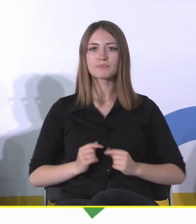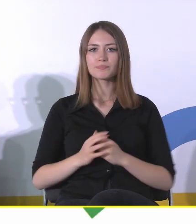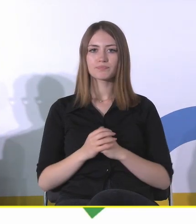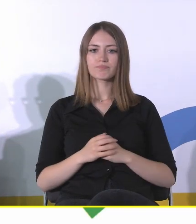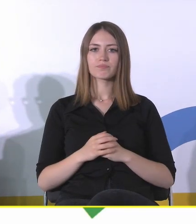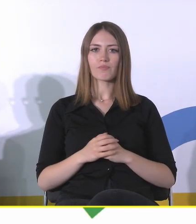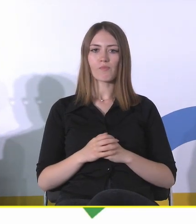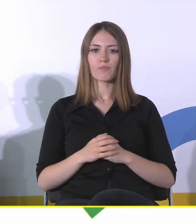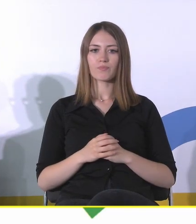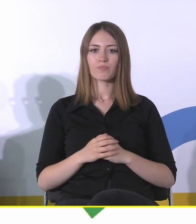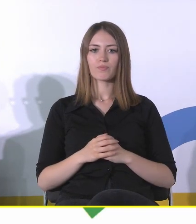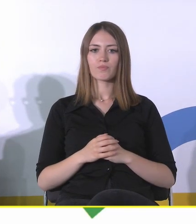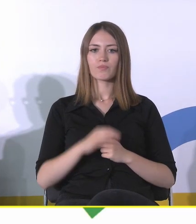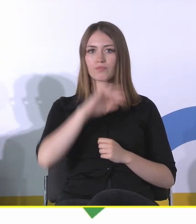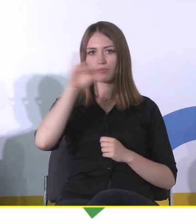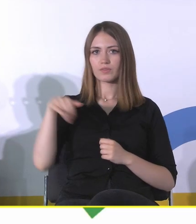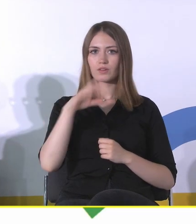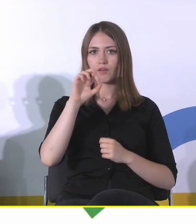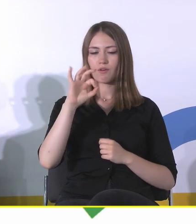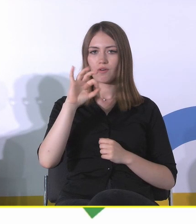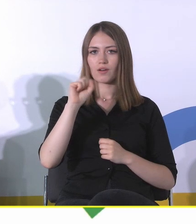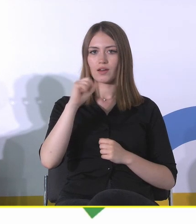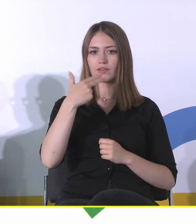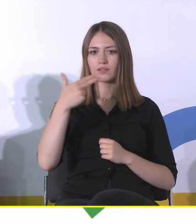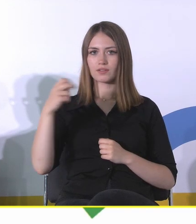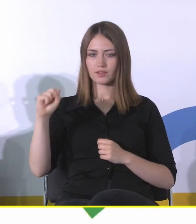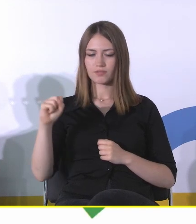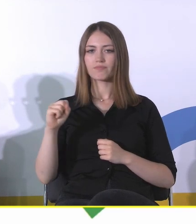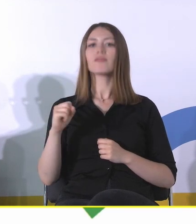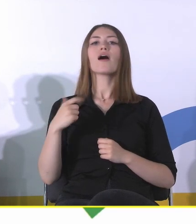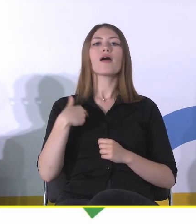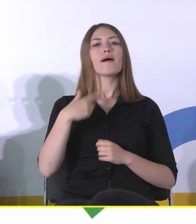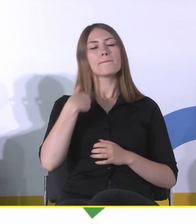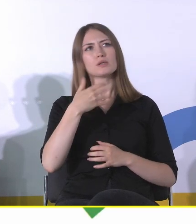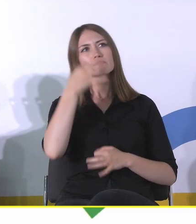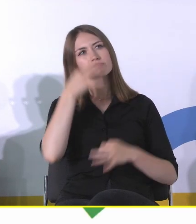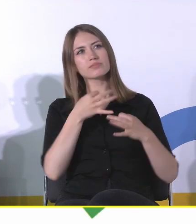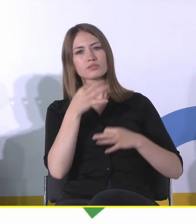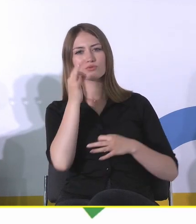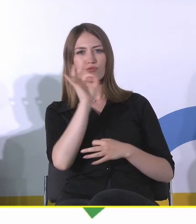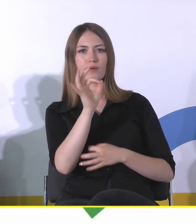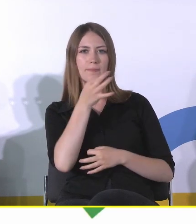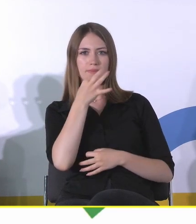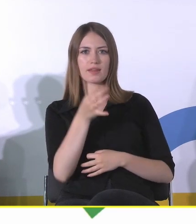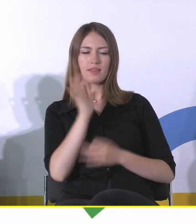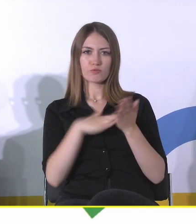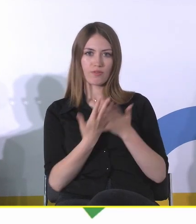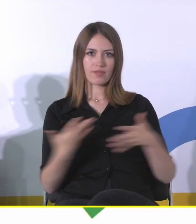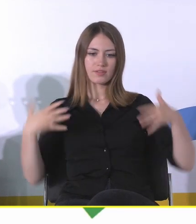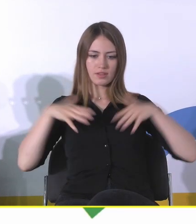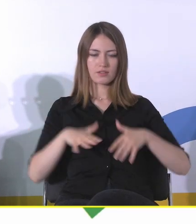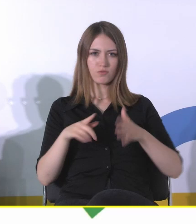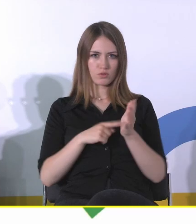Joanna Sentrasz-Szeliga. Bo ja tak zastanawiałam się nad twoim pytaniem jeszcze, czy dziedzictwo może być punktem odniesienia. I